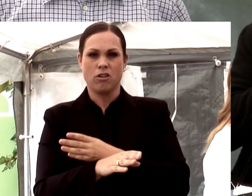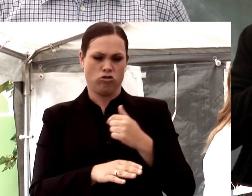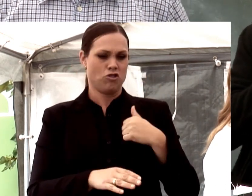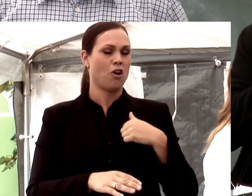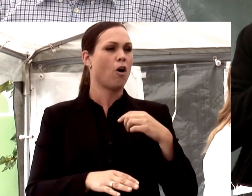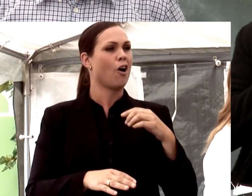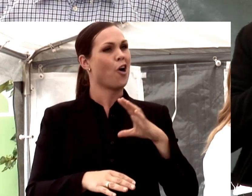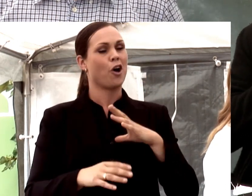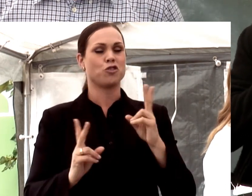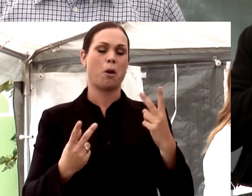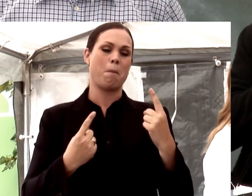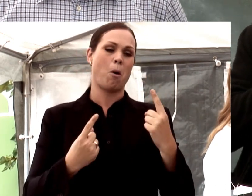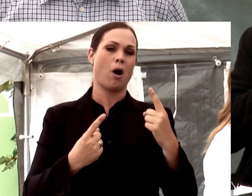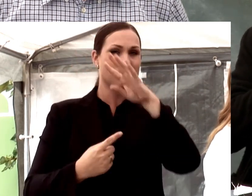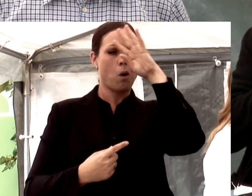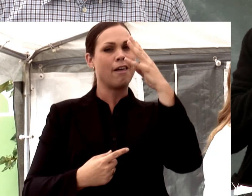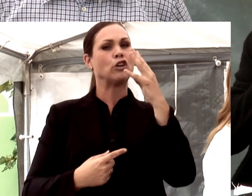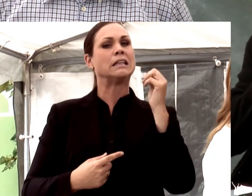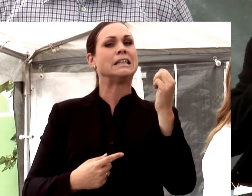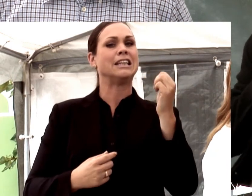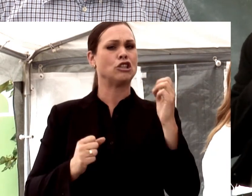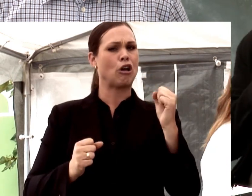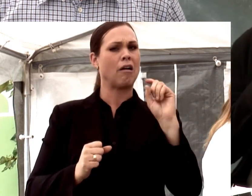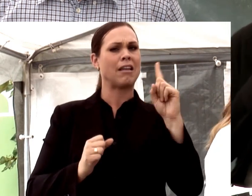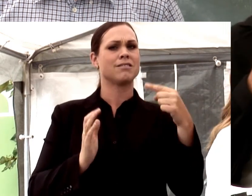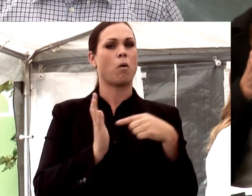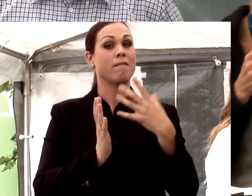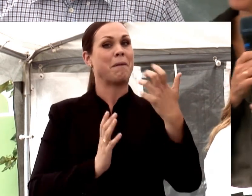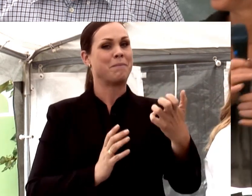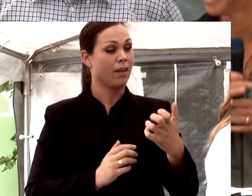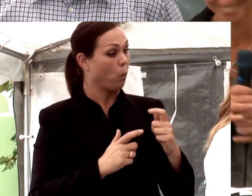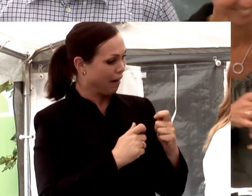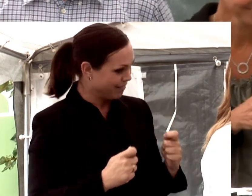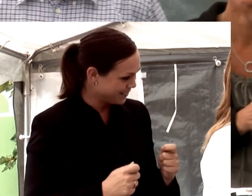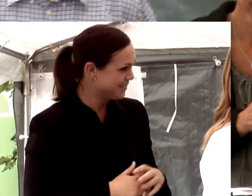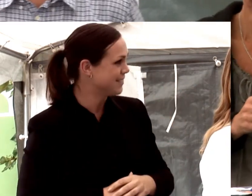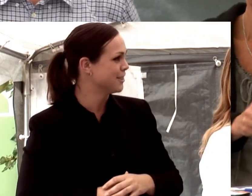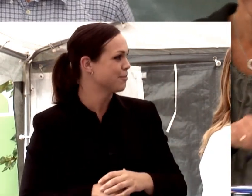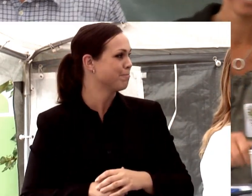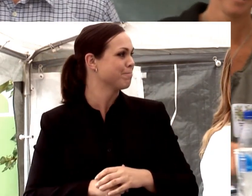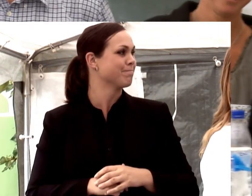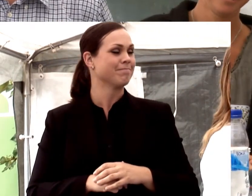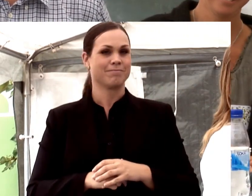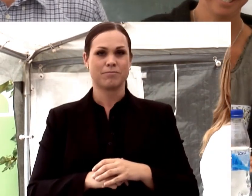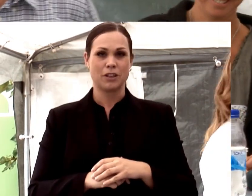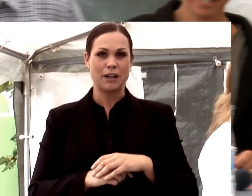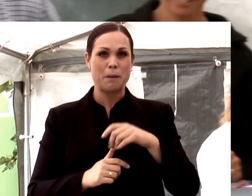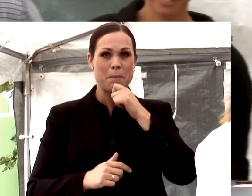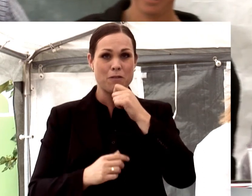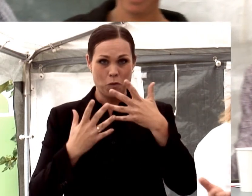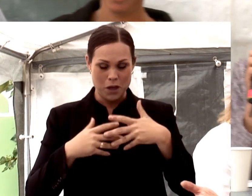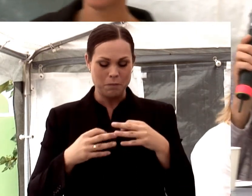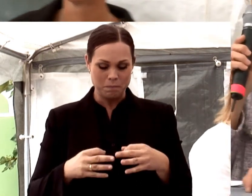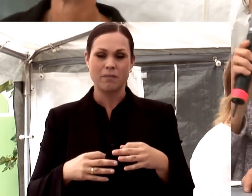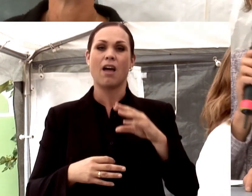här magiska åldern, 49, jag fyller 50 nästa gång. Grattis! Ska vi sända henne på, det är den.